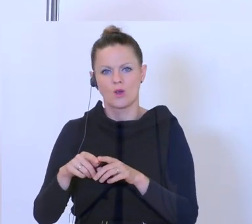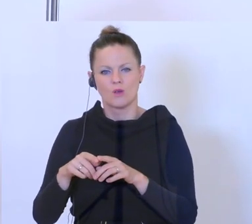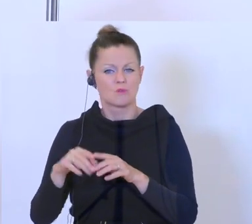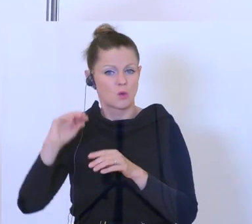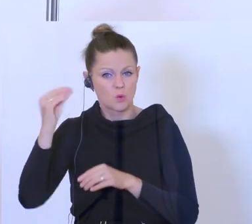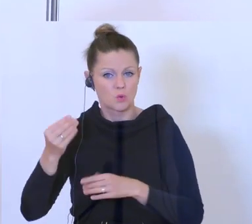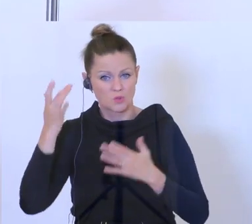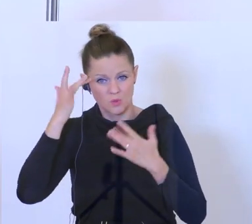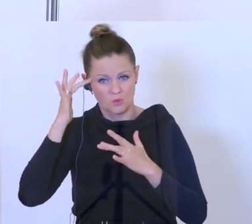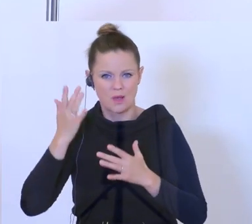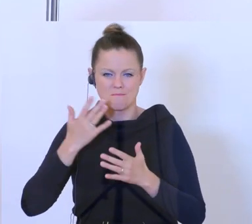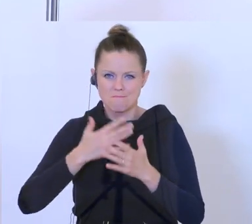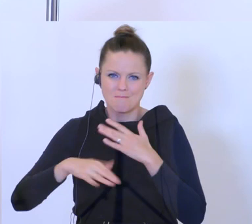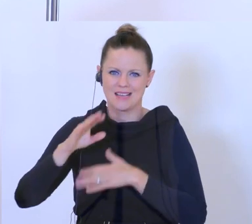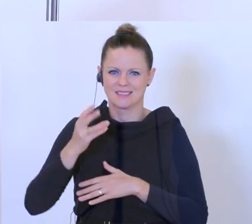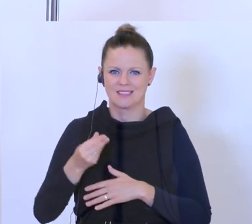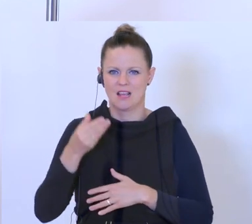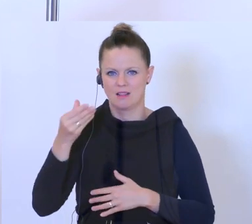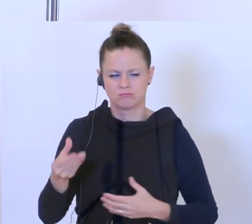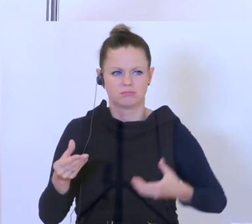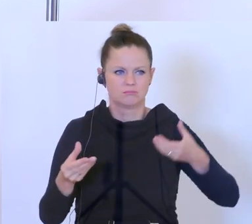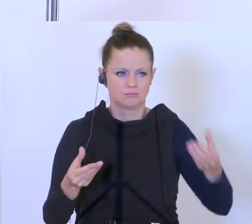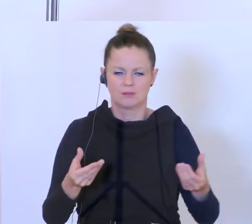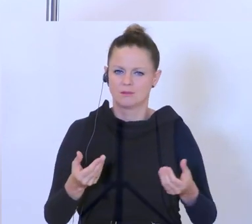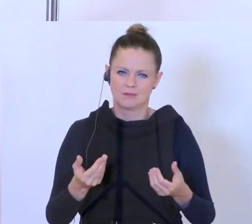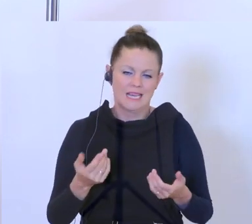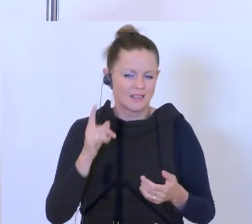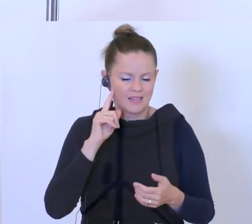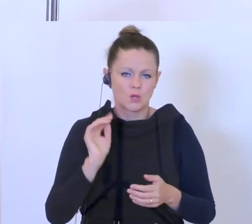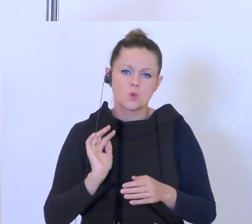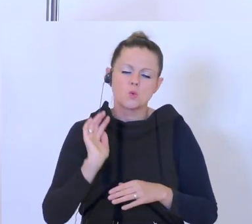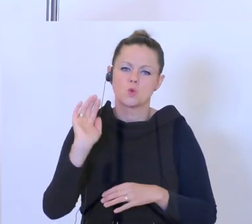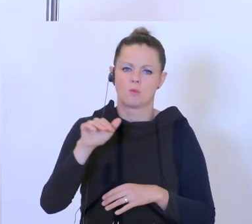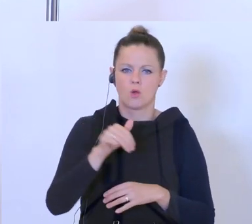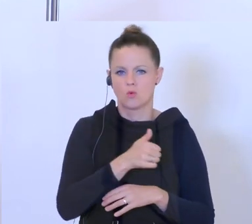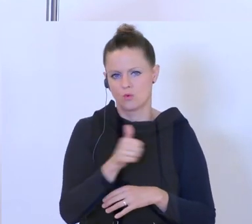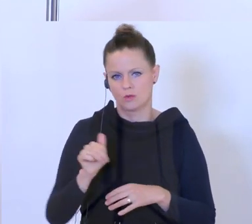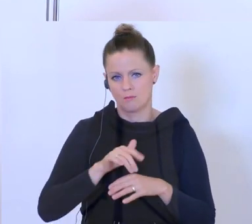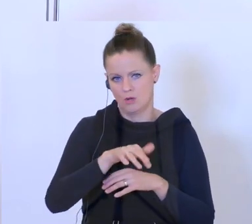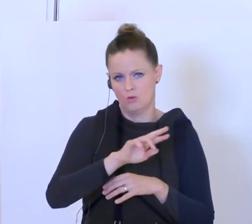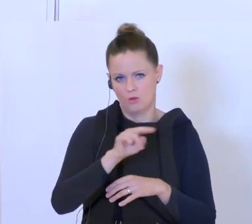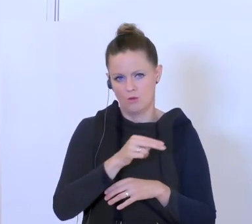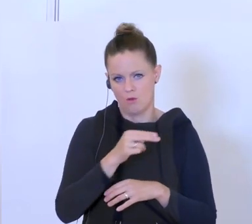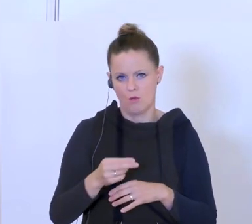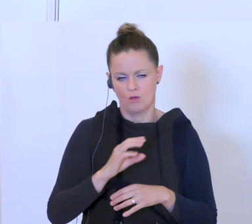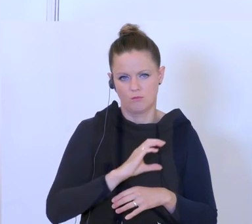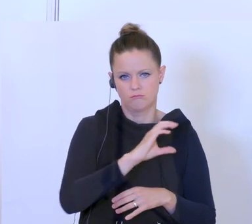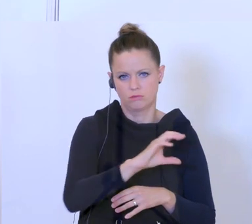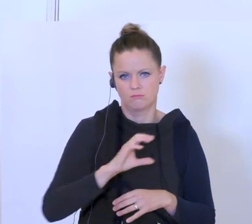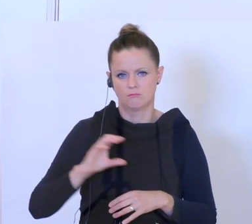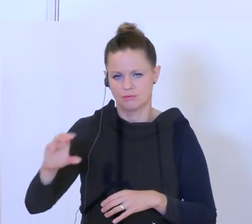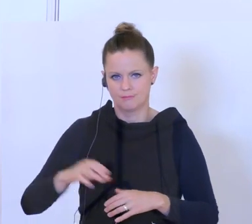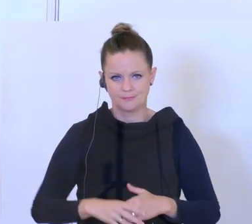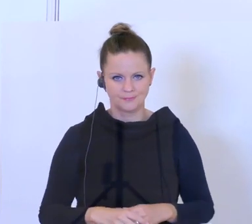die größten Beträge wären und jeweils weit über 100 Millionen Auszahlungen zustande kommen werden. Frau